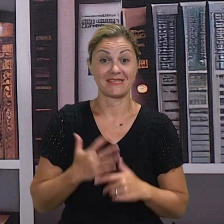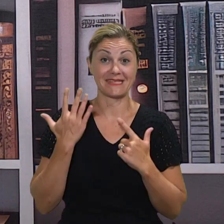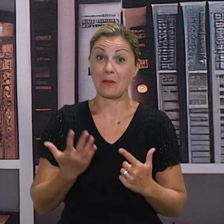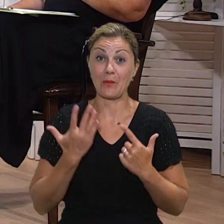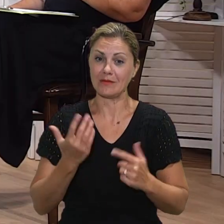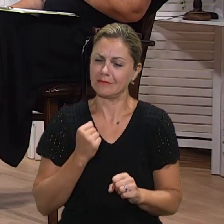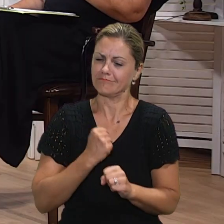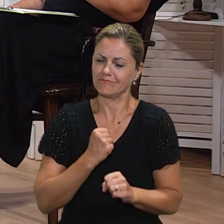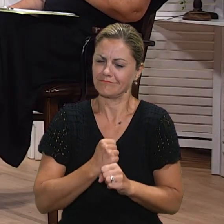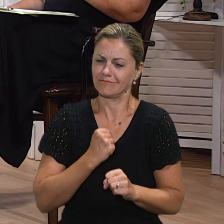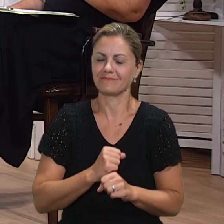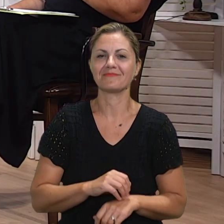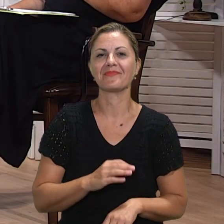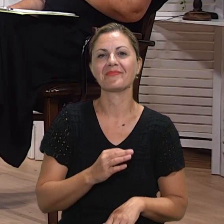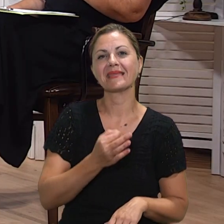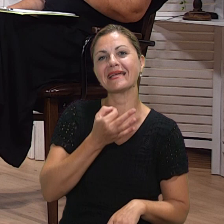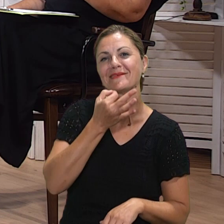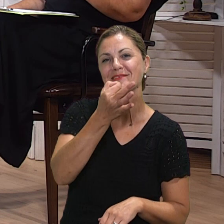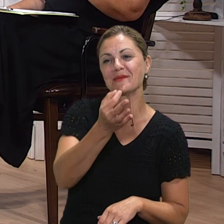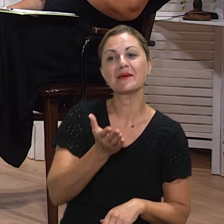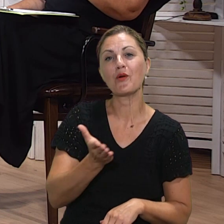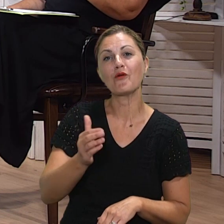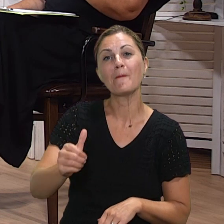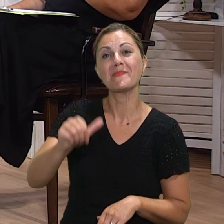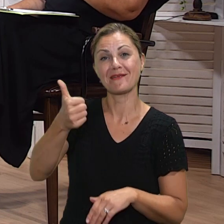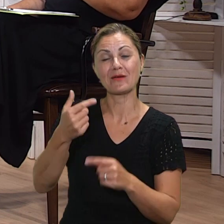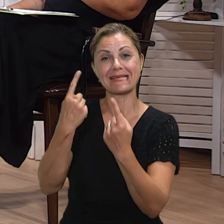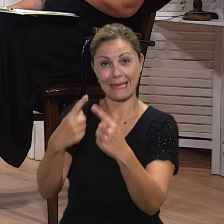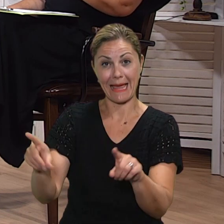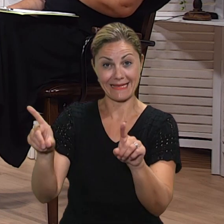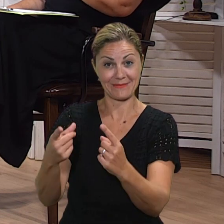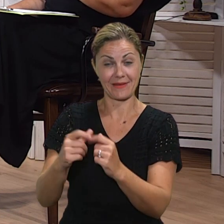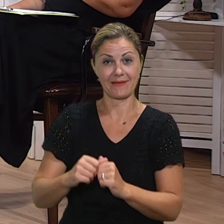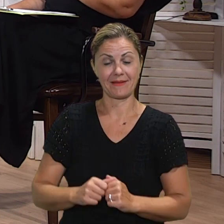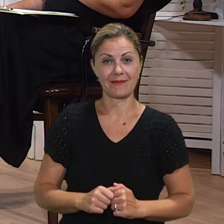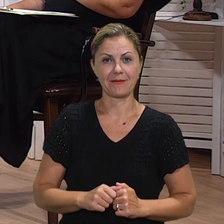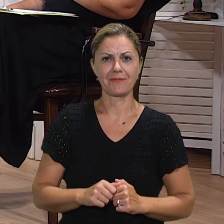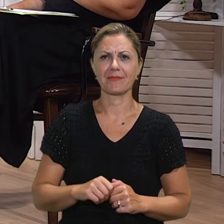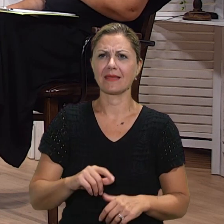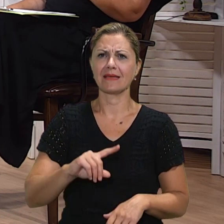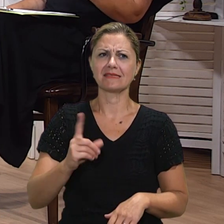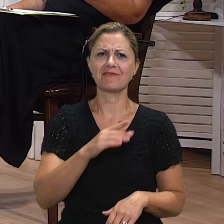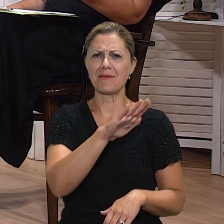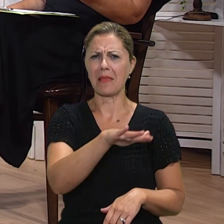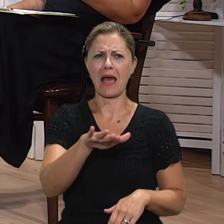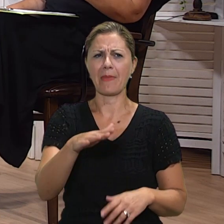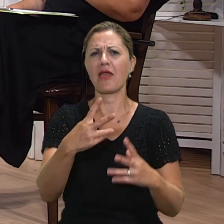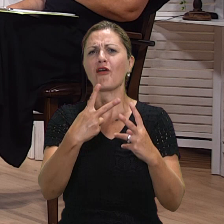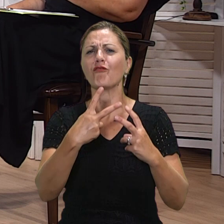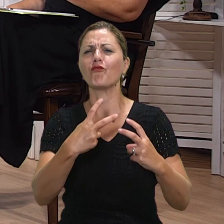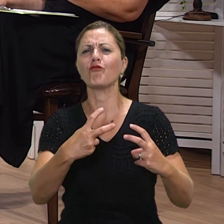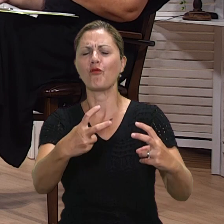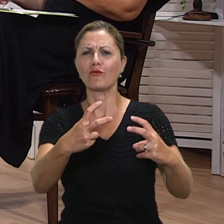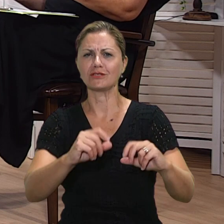godinu. A možete vratiti na taj glazbeni dio. To me zanima budući da sve više mladih ide na tu neku lošu kažu muziku, a to su cajke.